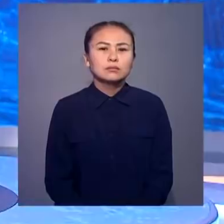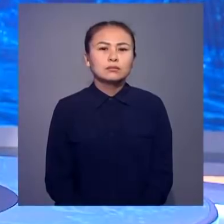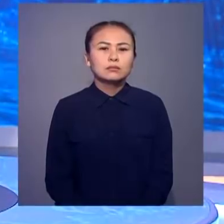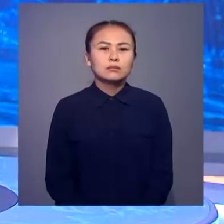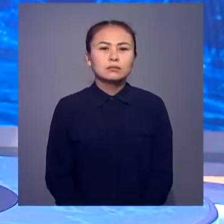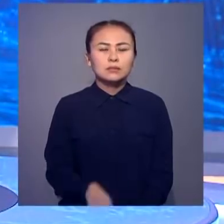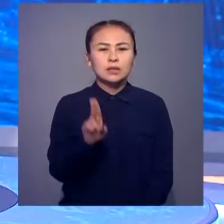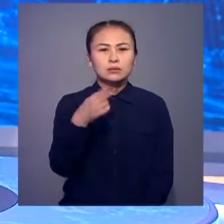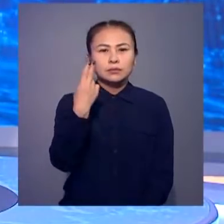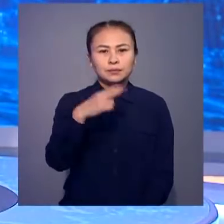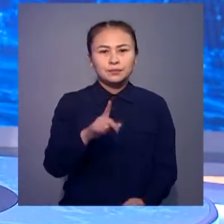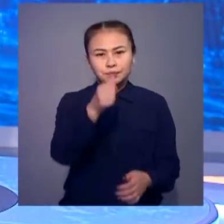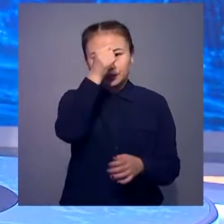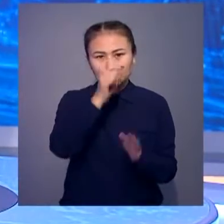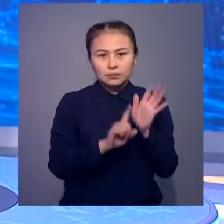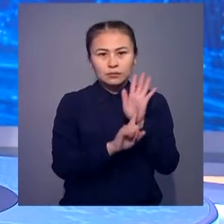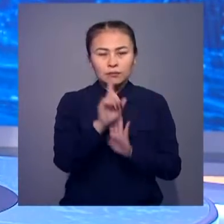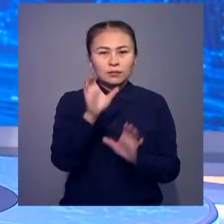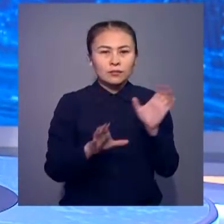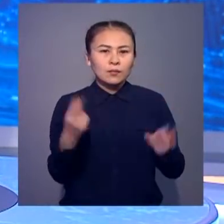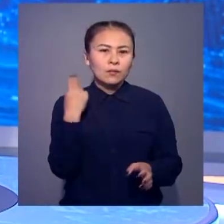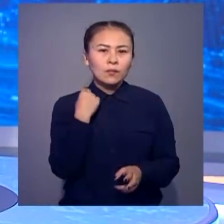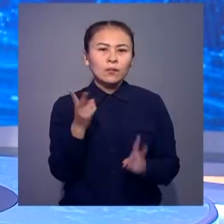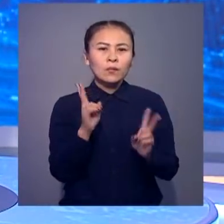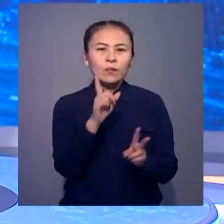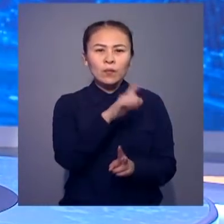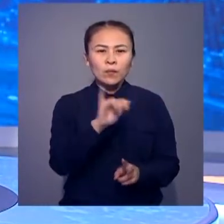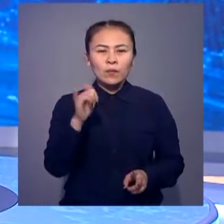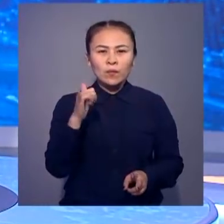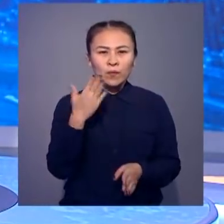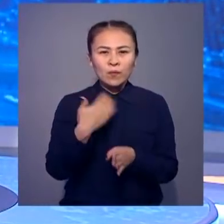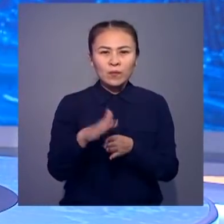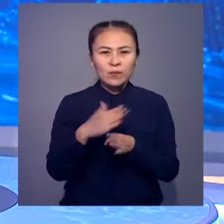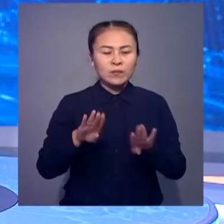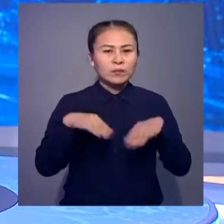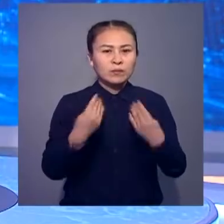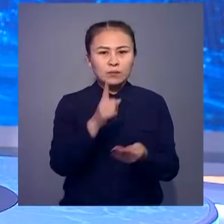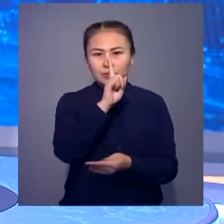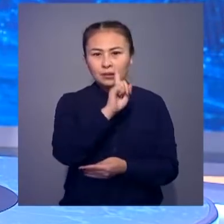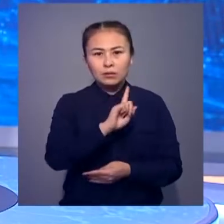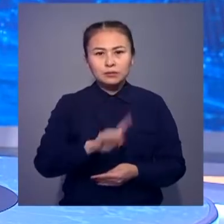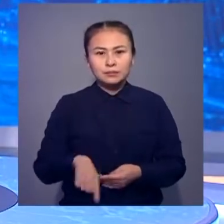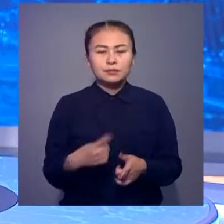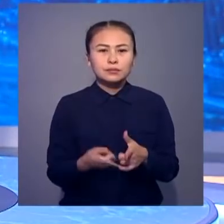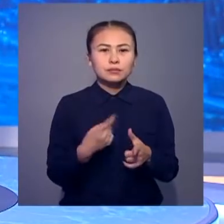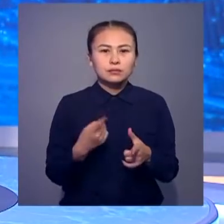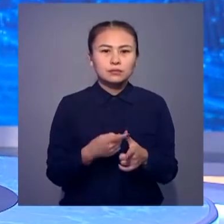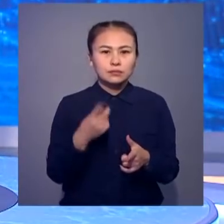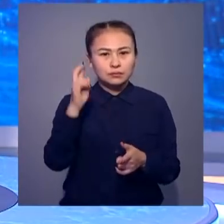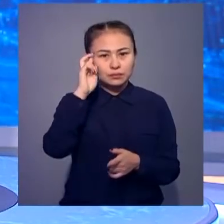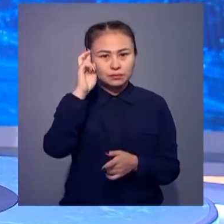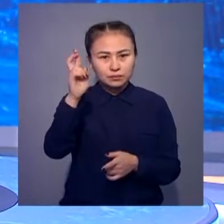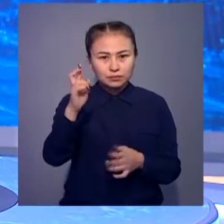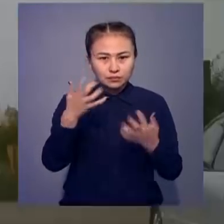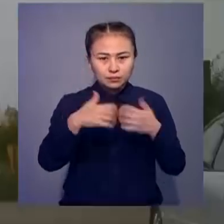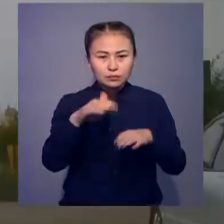Жел 90 айынан бастап жылуға қарзы бар, ұралдықтарға несие берілмейтін болды. Жайық жылу қуат акционерлік